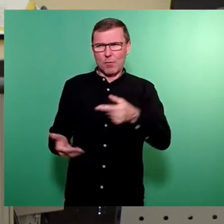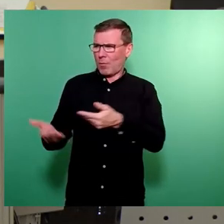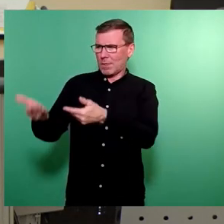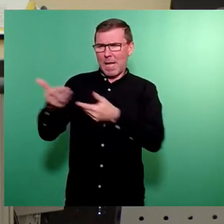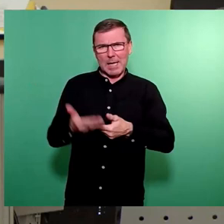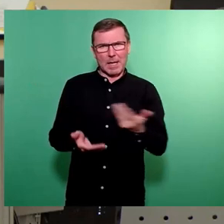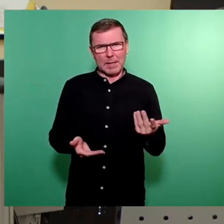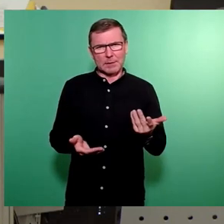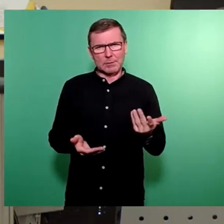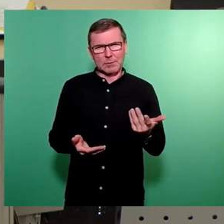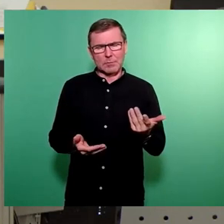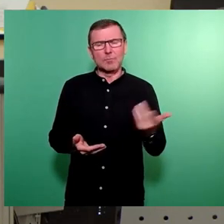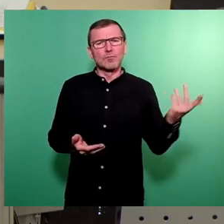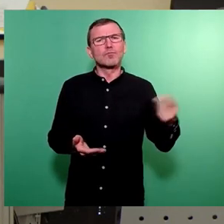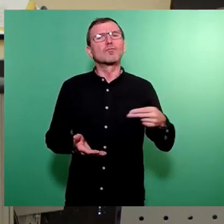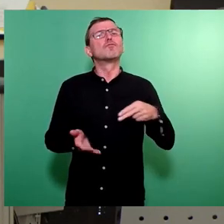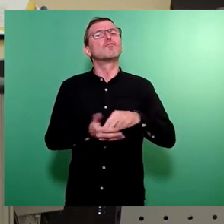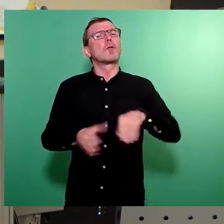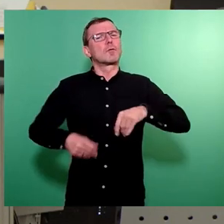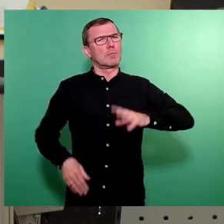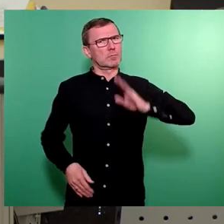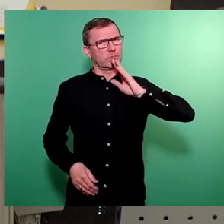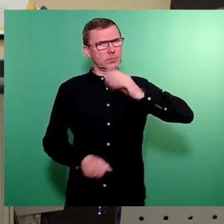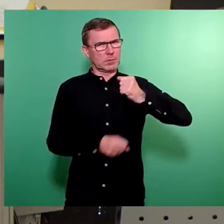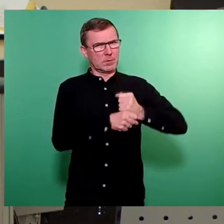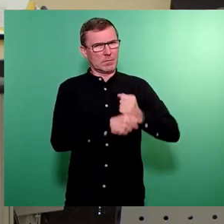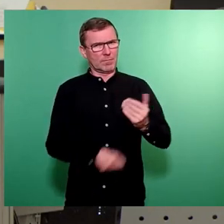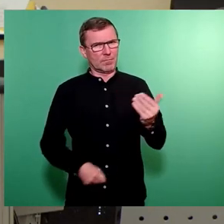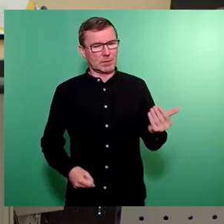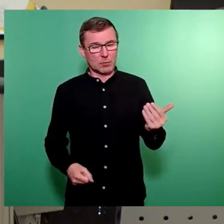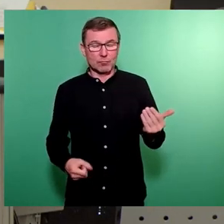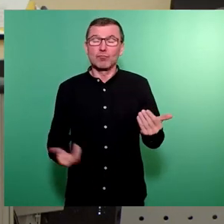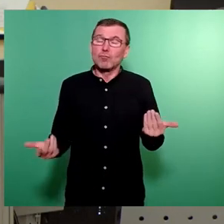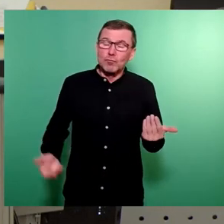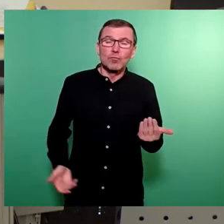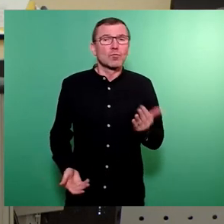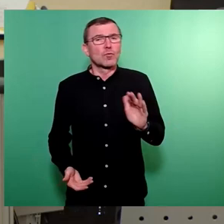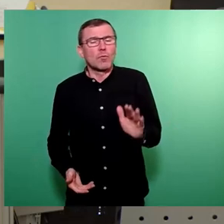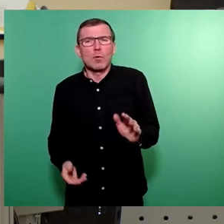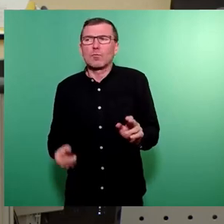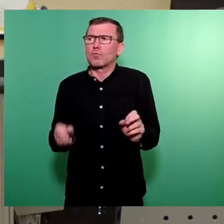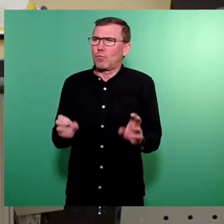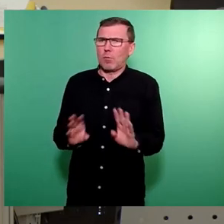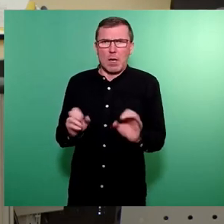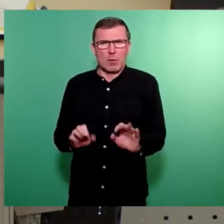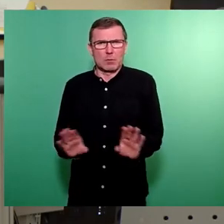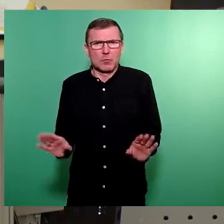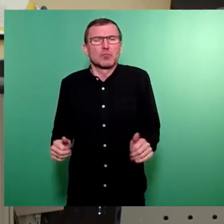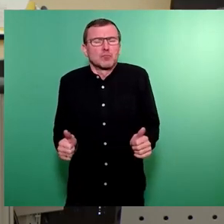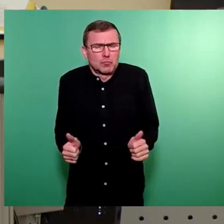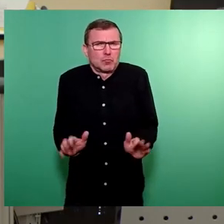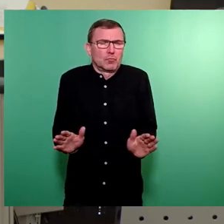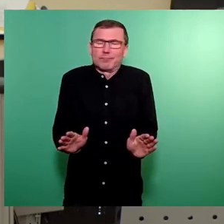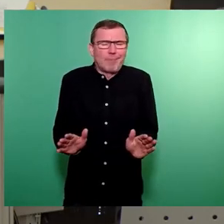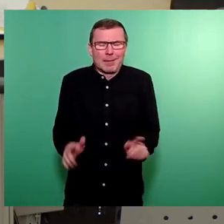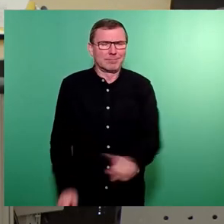eben Stellung genommen, so weit, so gut mit dem Haushalt. Nein,